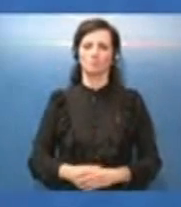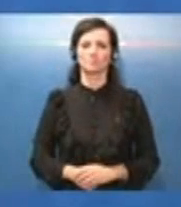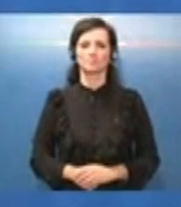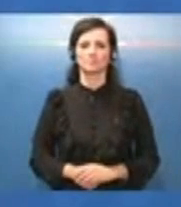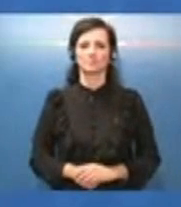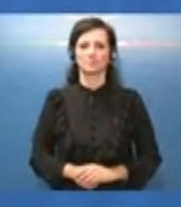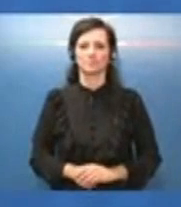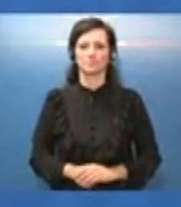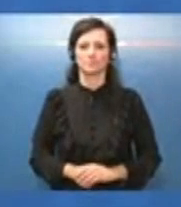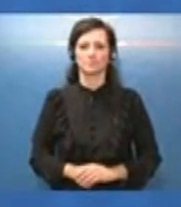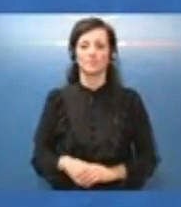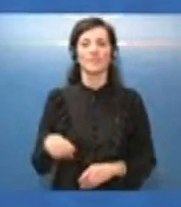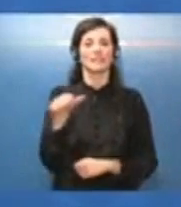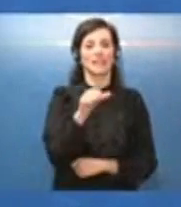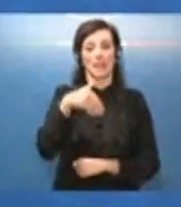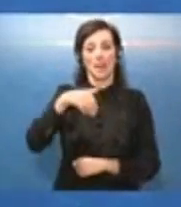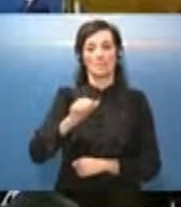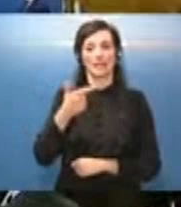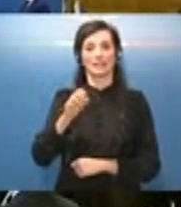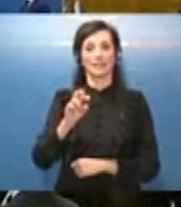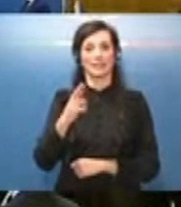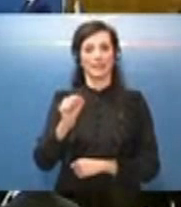Serenella Matera per l'Ansa.